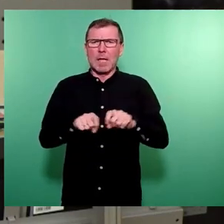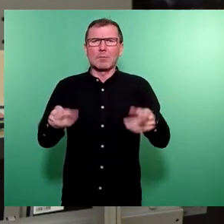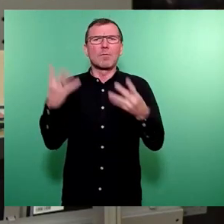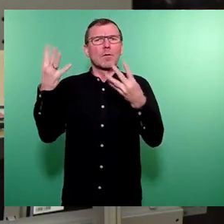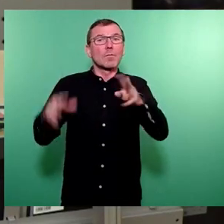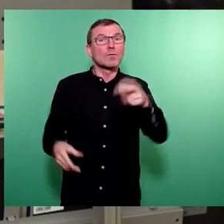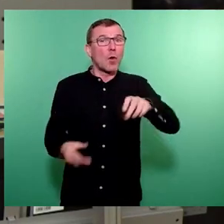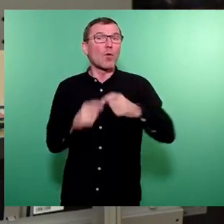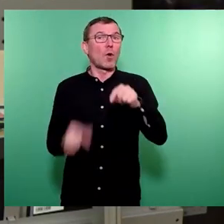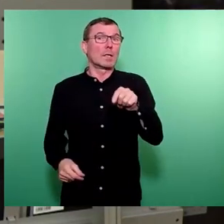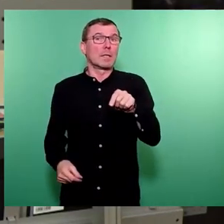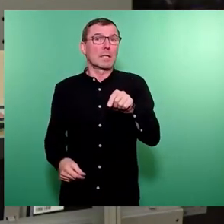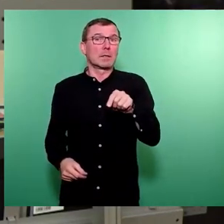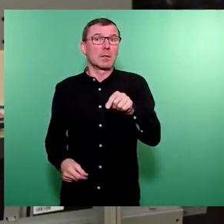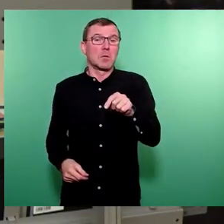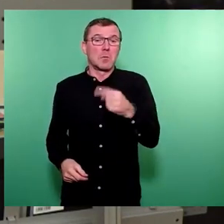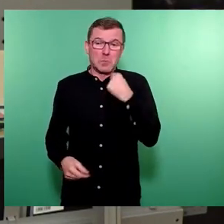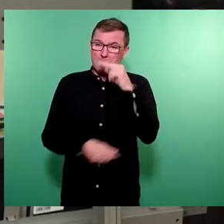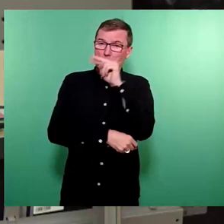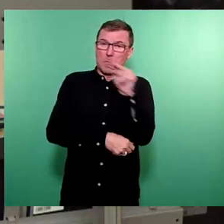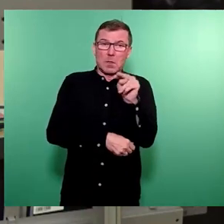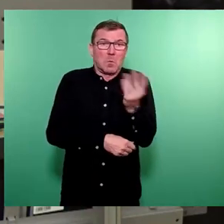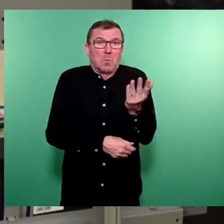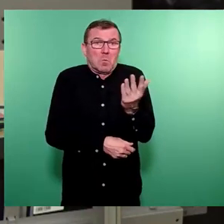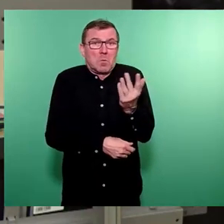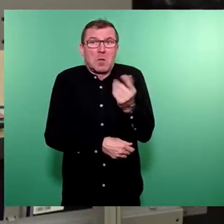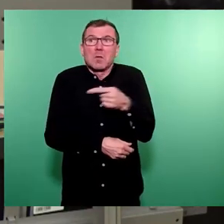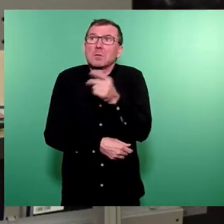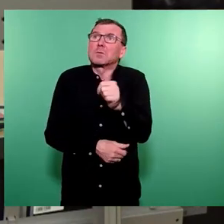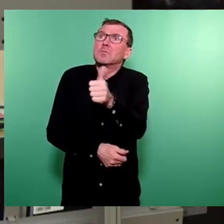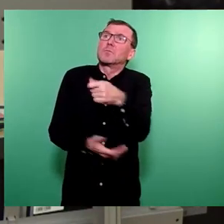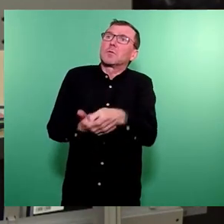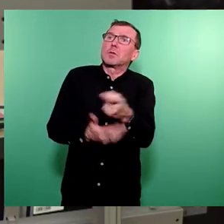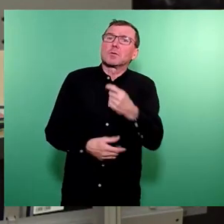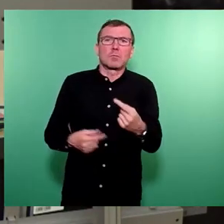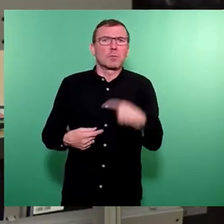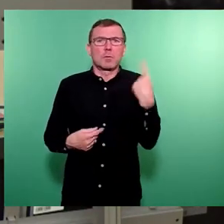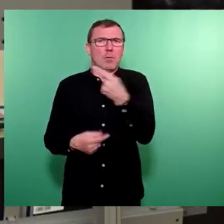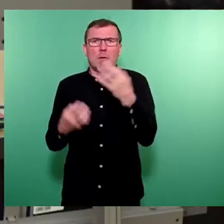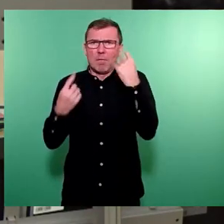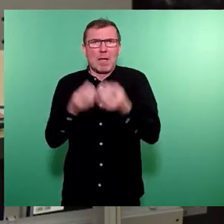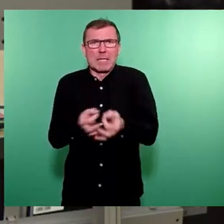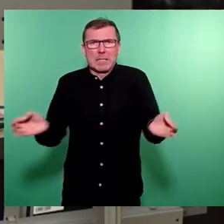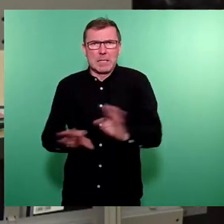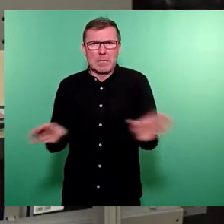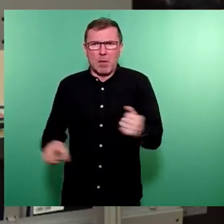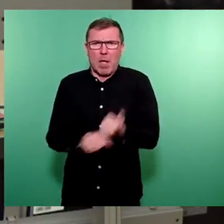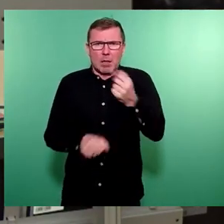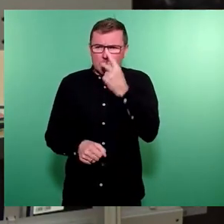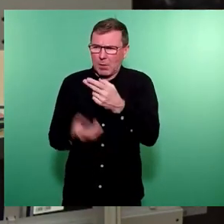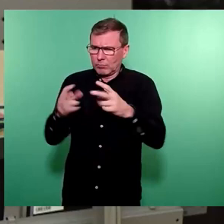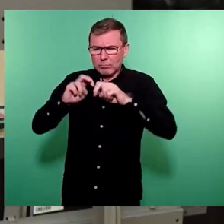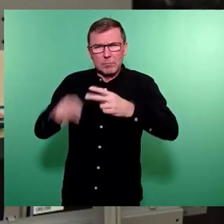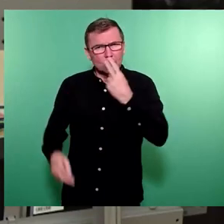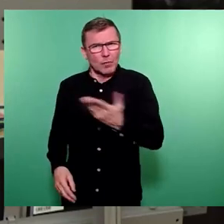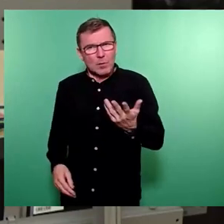-Tickets, die, soweit ich das überblicke, noch keiner so richtig überblickt. Genauso dazu, das muss man sich erstmal angucken. Es gehört aber